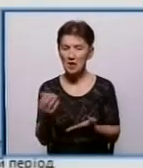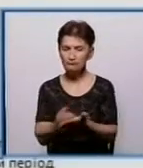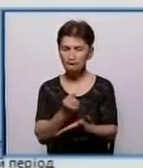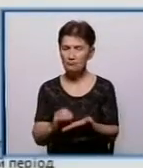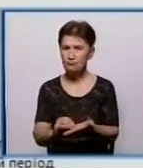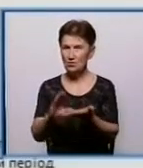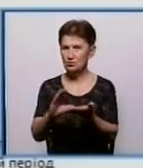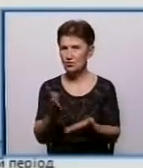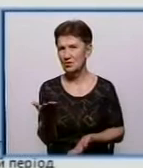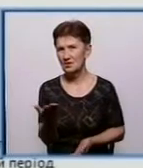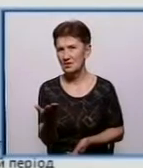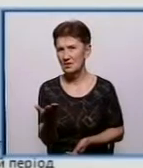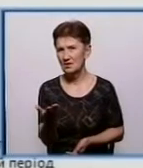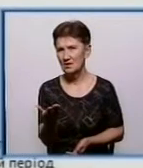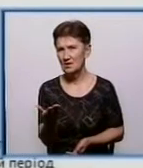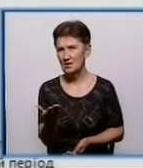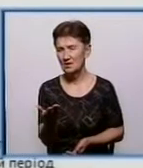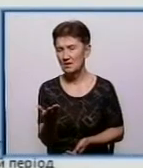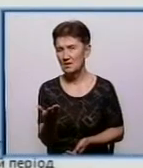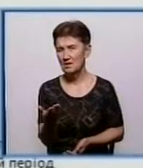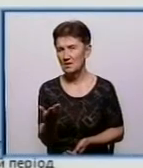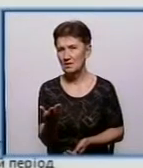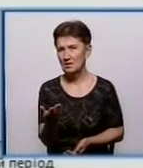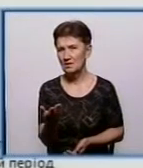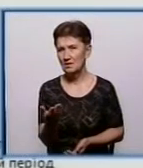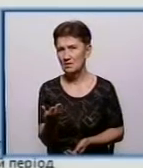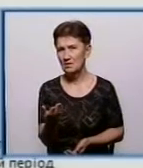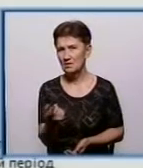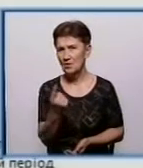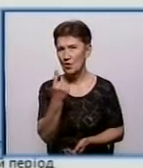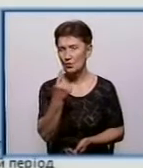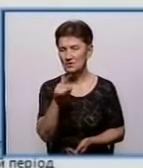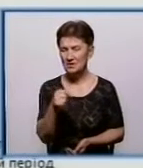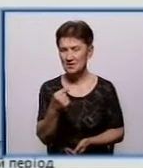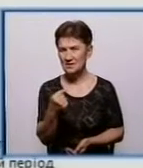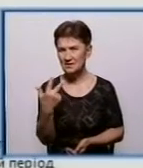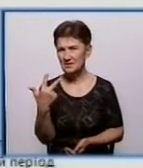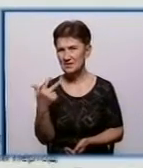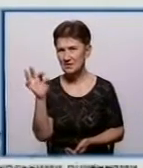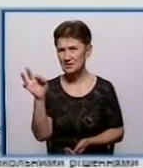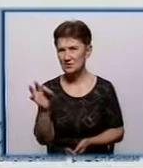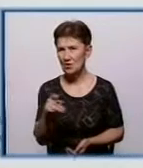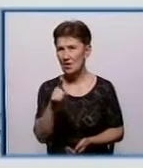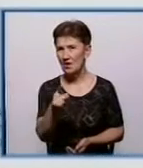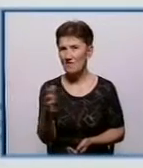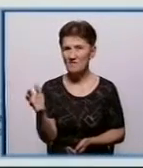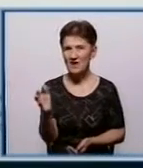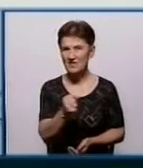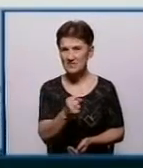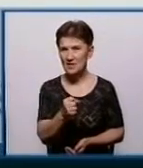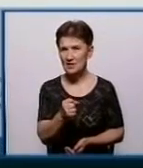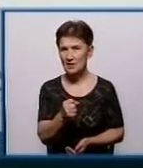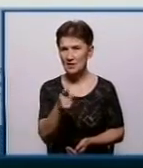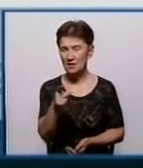Немає прибутку океопедній протидрат. На цілих і тридесятих відсотків. Ви взяли інформацію… На травень